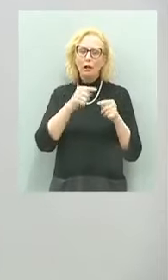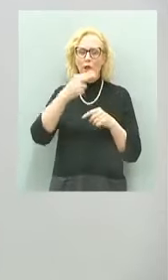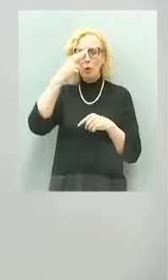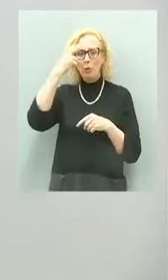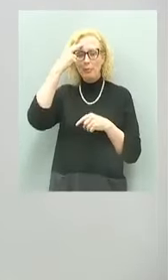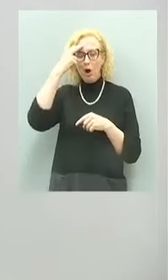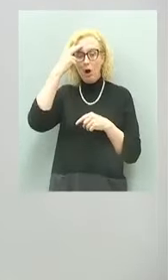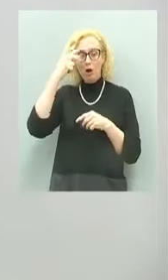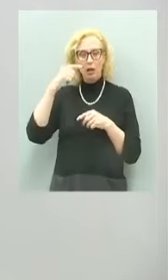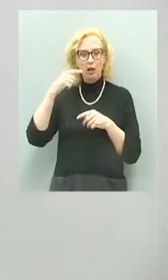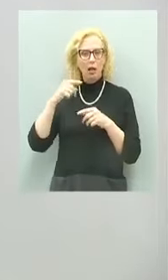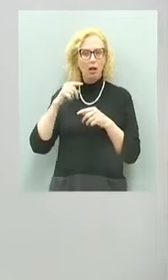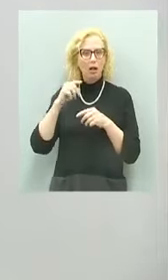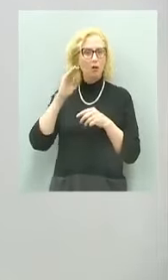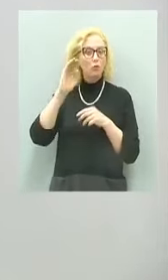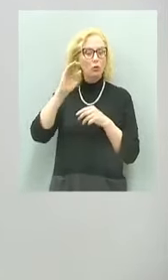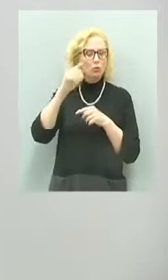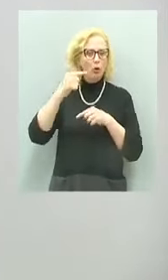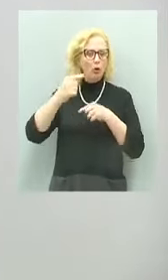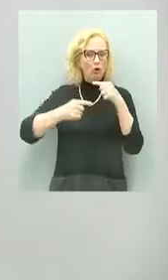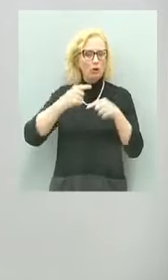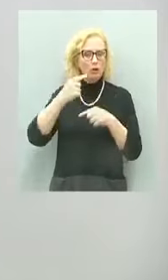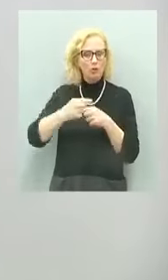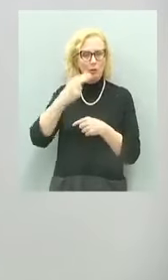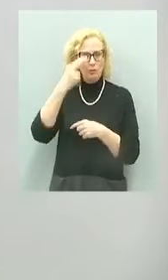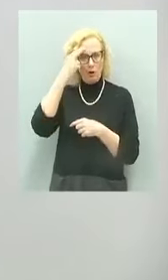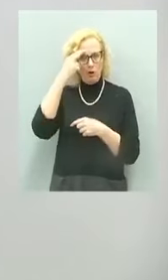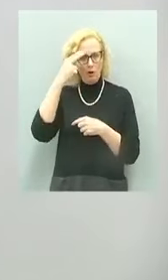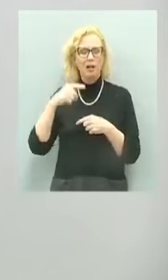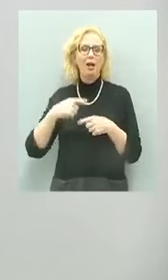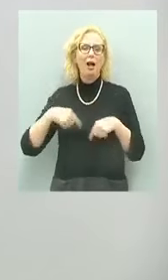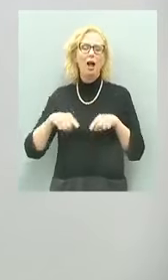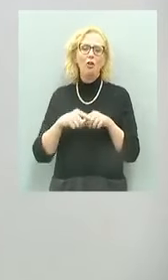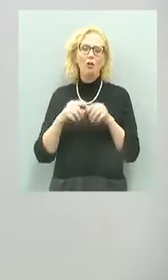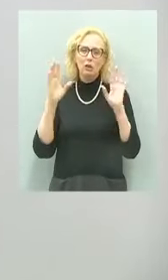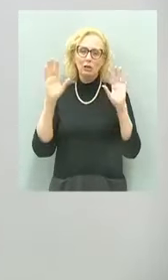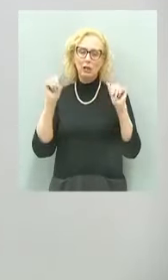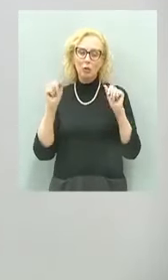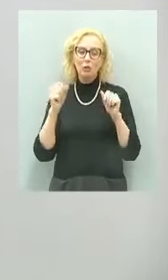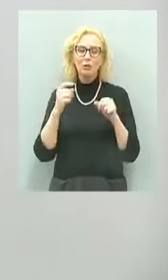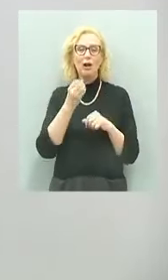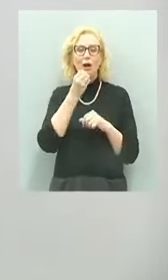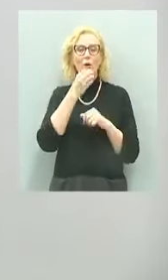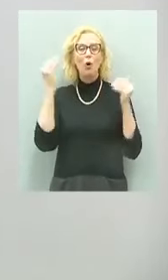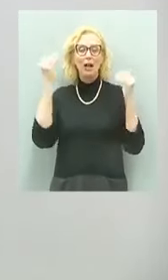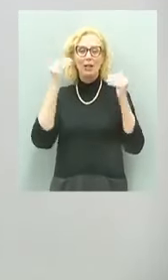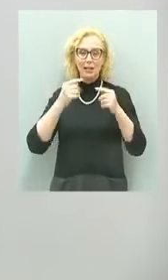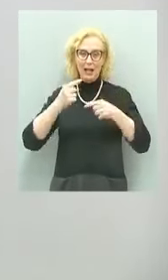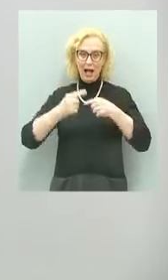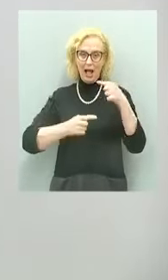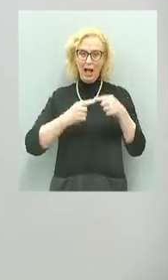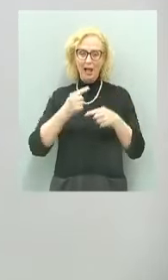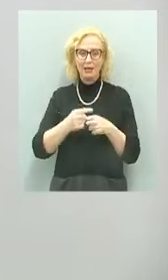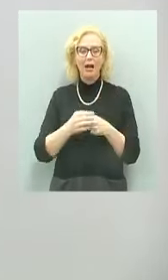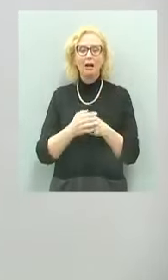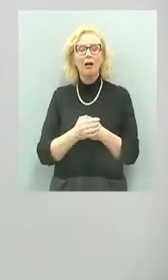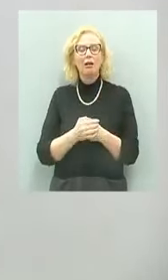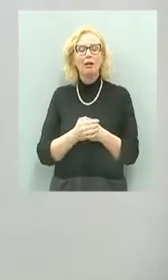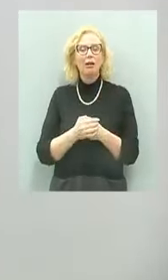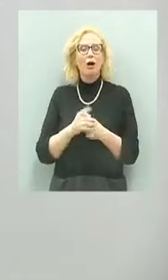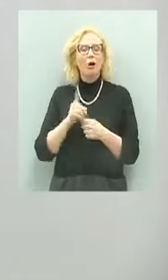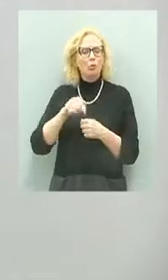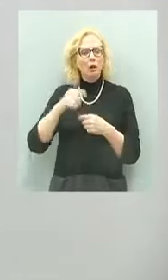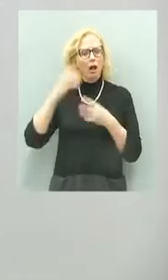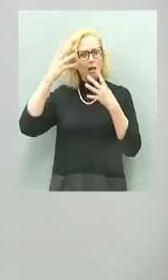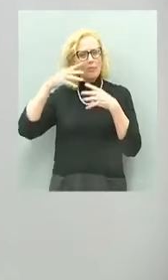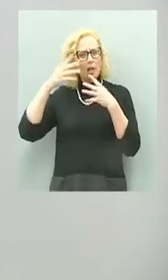negli anni a venire la memoria che ci lasciamo, augurandovi un buon proseguimento di serata e anche dei momenti di